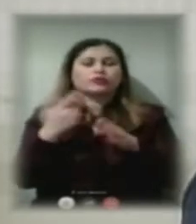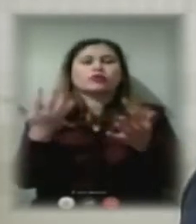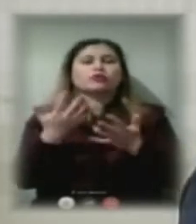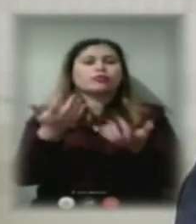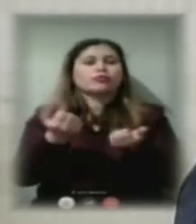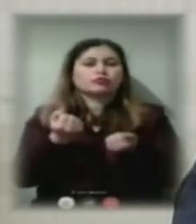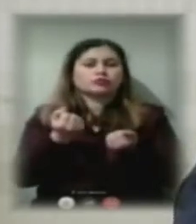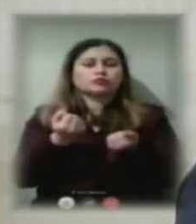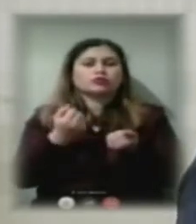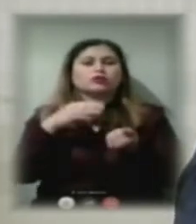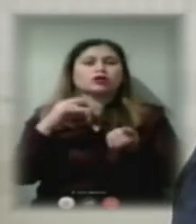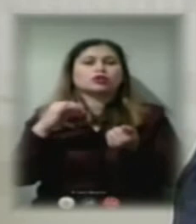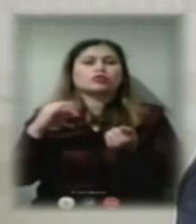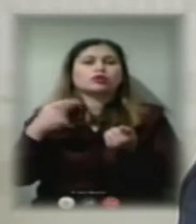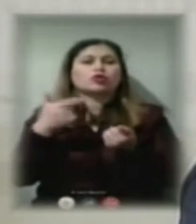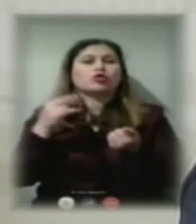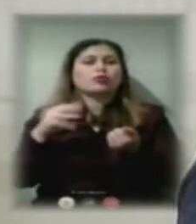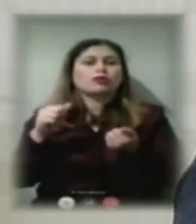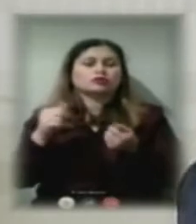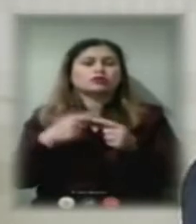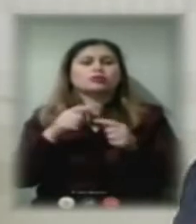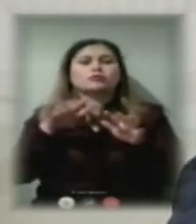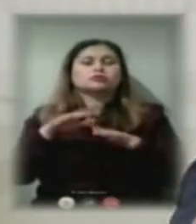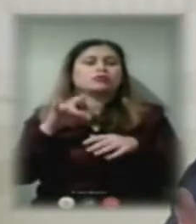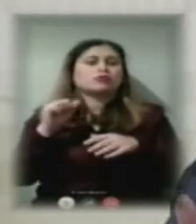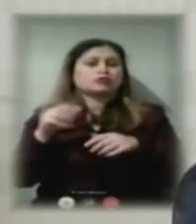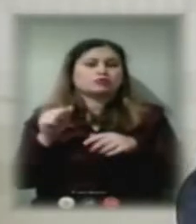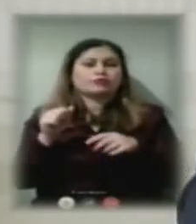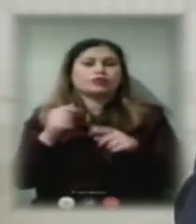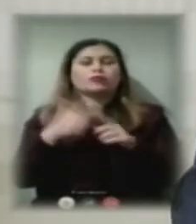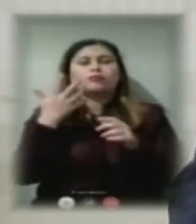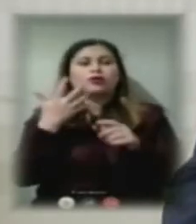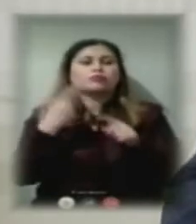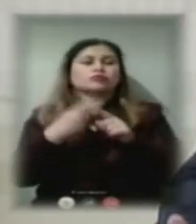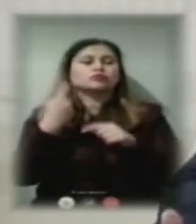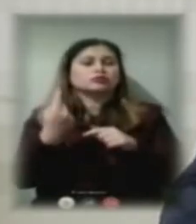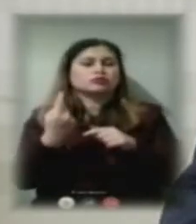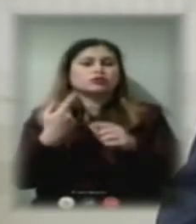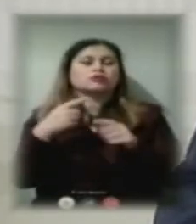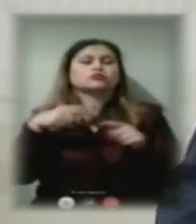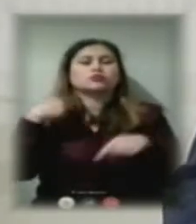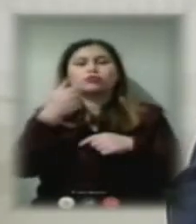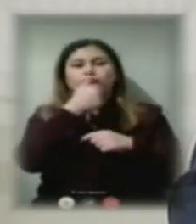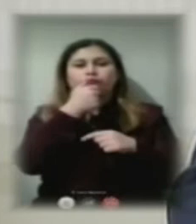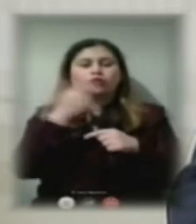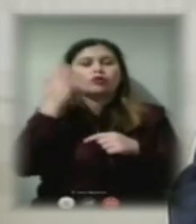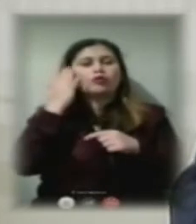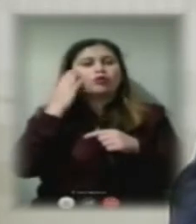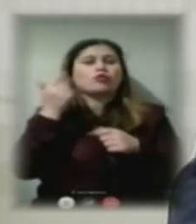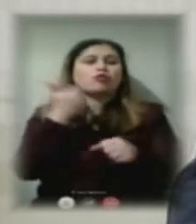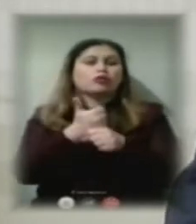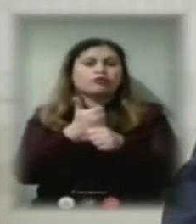територіальна громада в особі міської ради. 5 плюс 1. На наступний рік головне – це головна